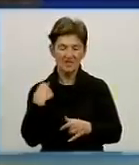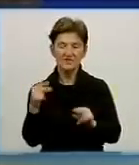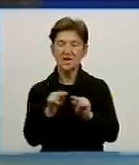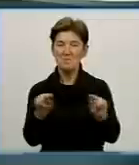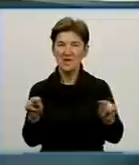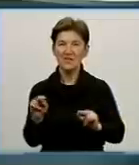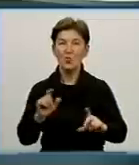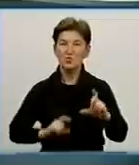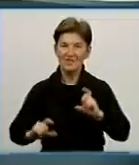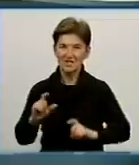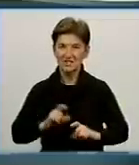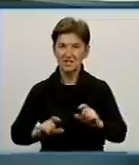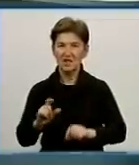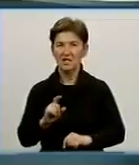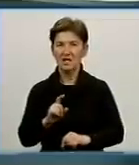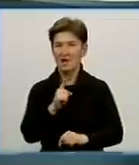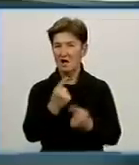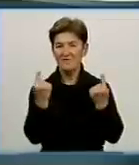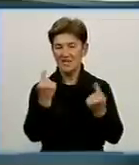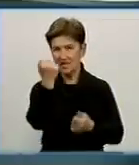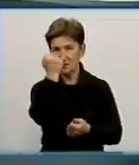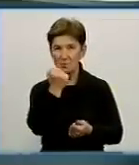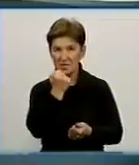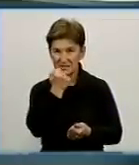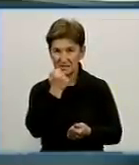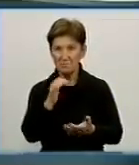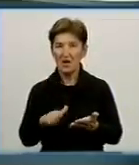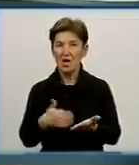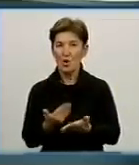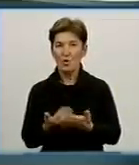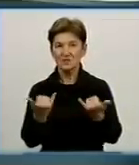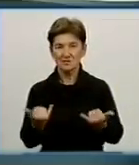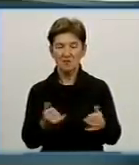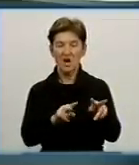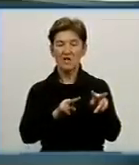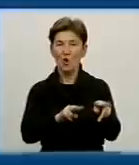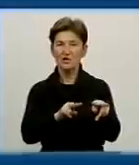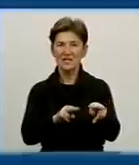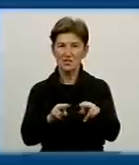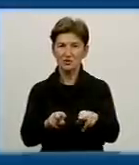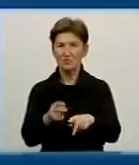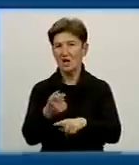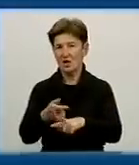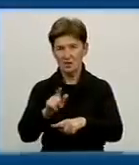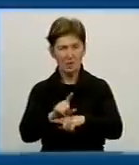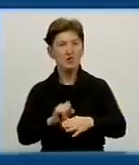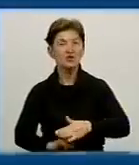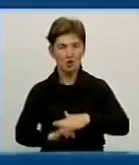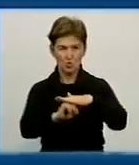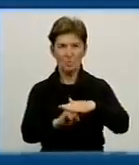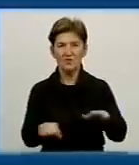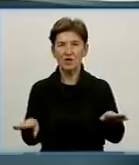університету. Так, за що їм велике спасибі. І ось ми потім досліджуємо ще і на більш ґрунтовному рівні.